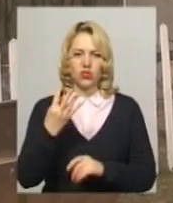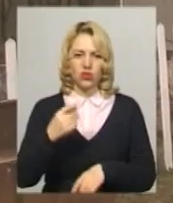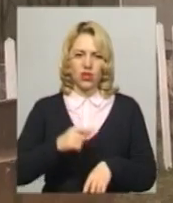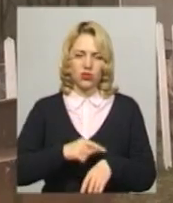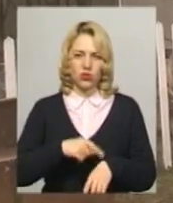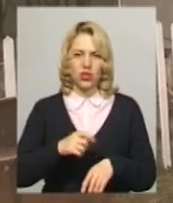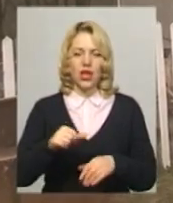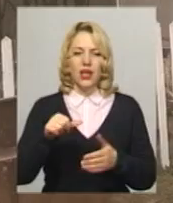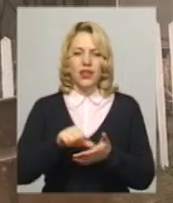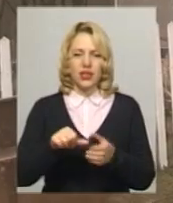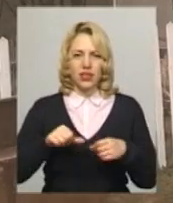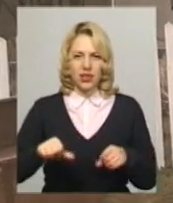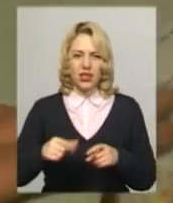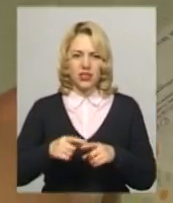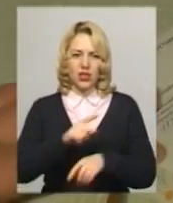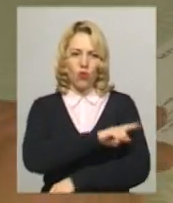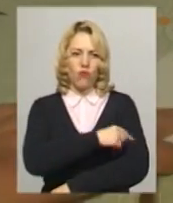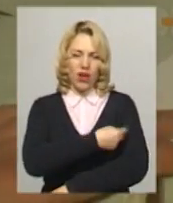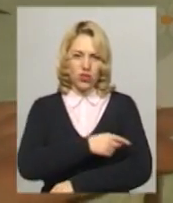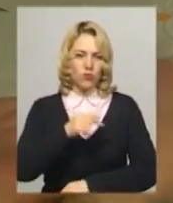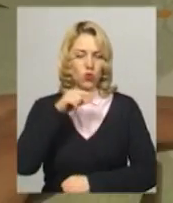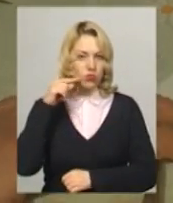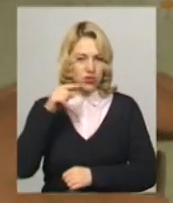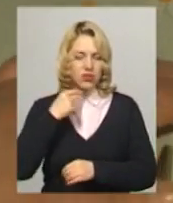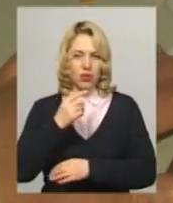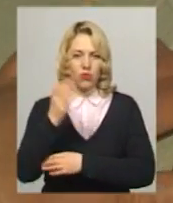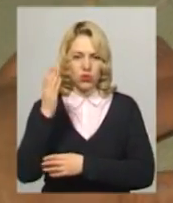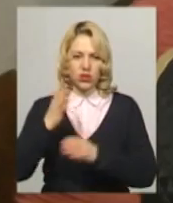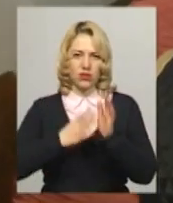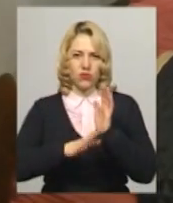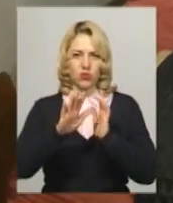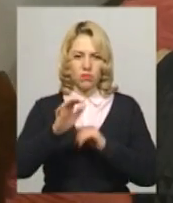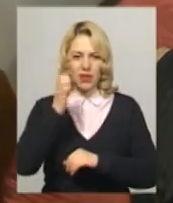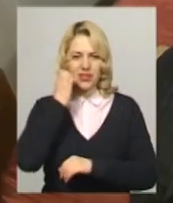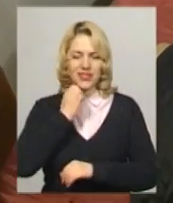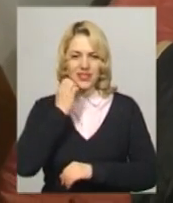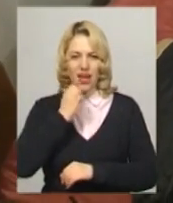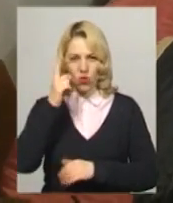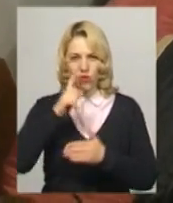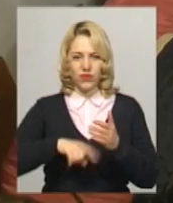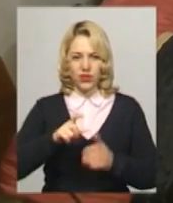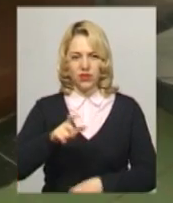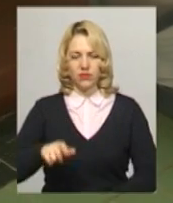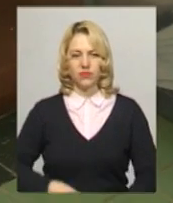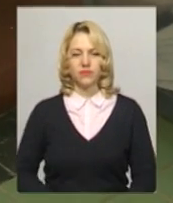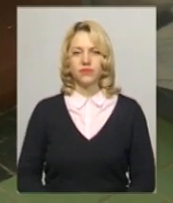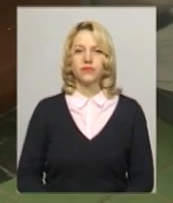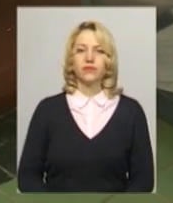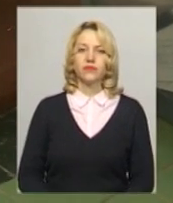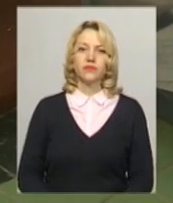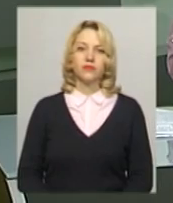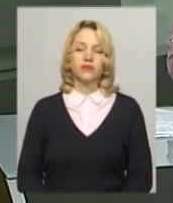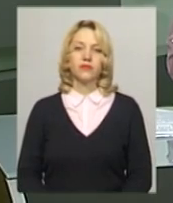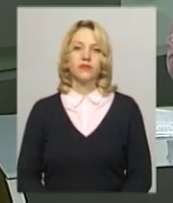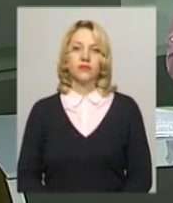дільниці, що розташована у фельдшерському пункті, російський, проголосувало 95 старовірів. Тетяна Ворожцова, Віктор Кривий, Новини, Поділля, Центр.